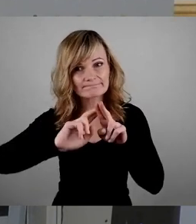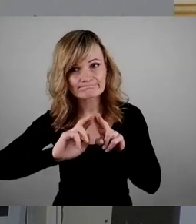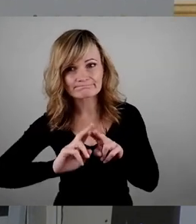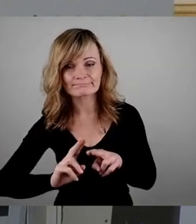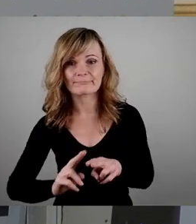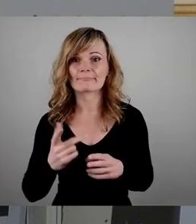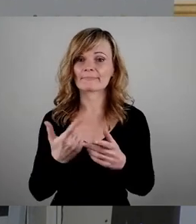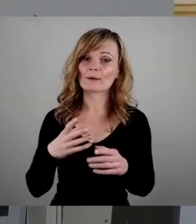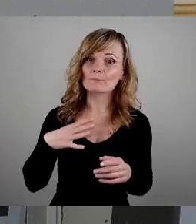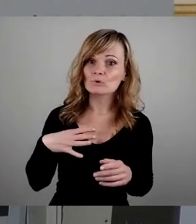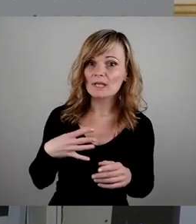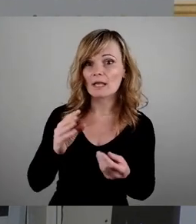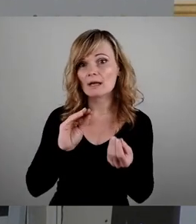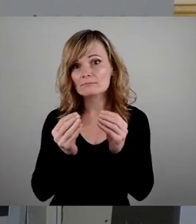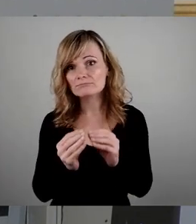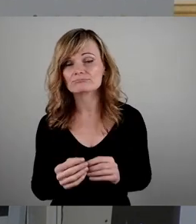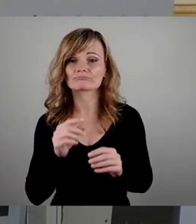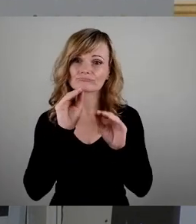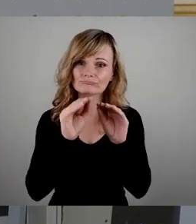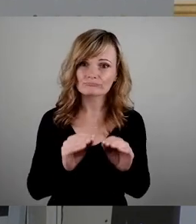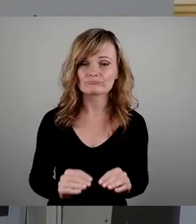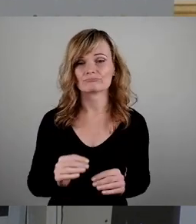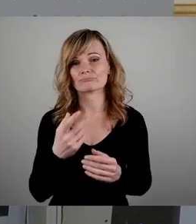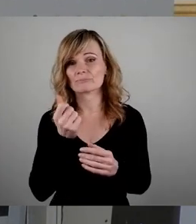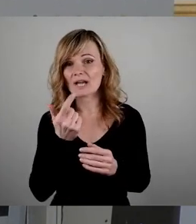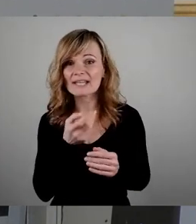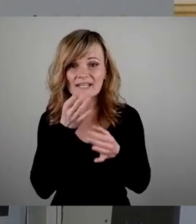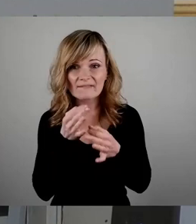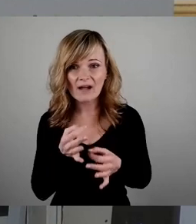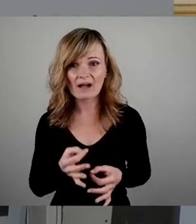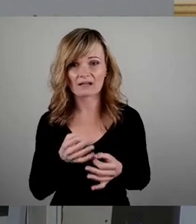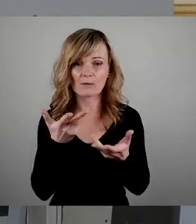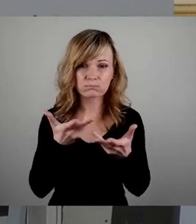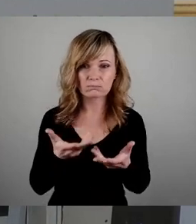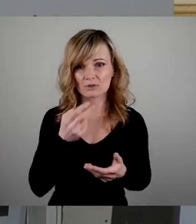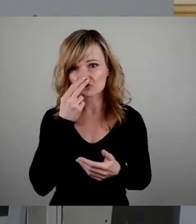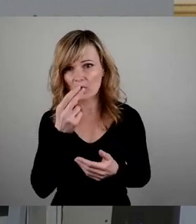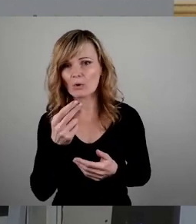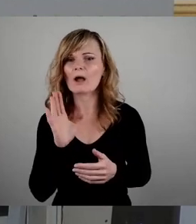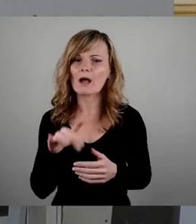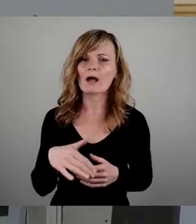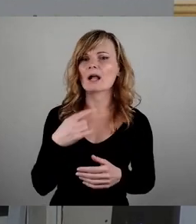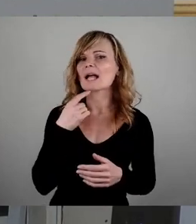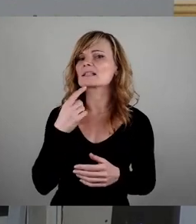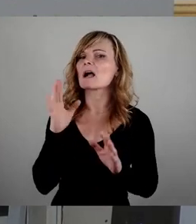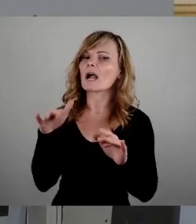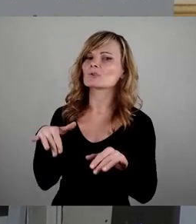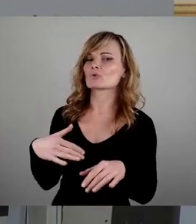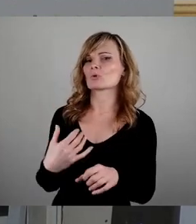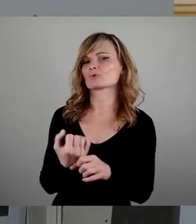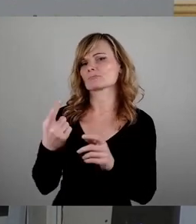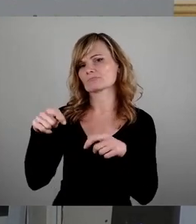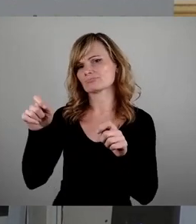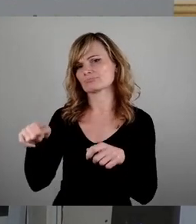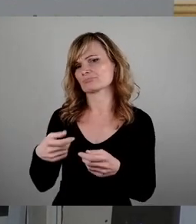zu modernisieren. Es müssen viele Fragen geklärt werden. Und jetzt könnte man sagen, ach, das lässt sich irgendwie alles klären. Aber meine Damen und Herren,